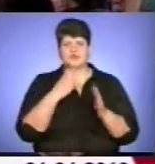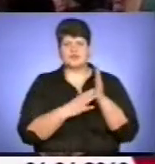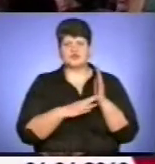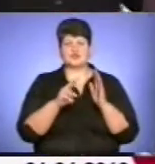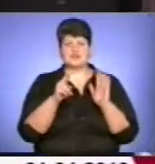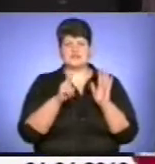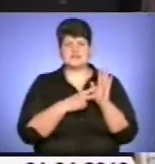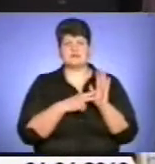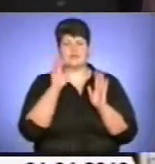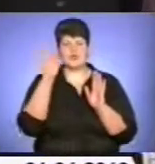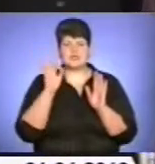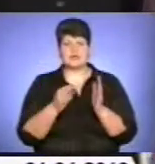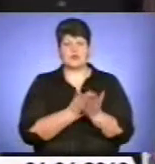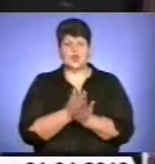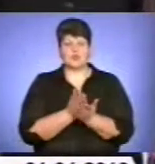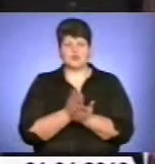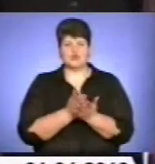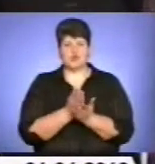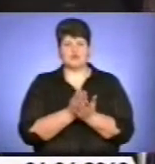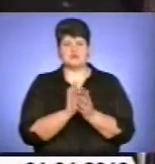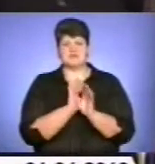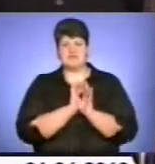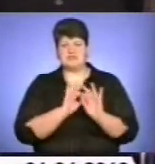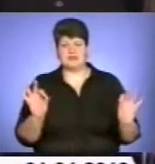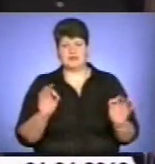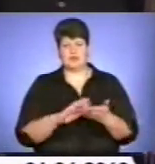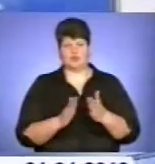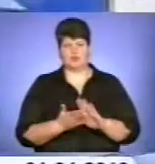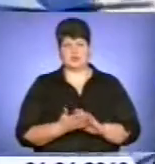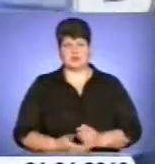обслуговуються дороги в відремонтованні.